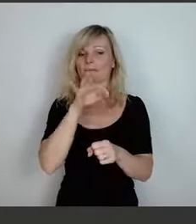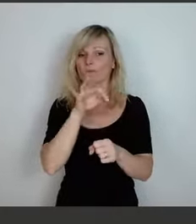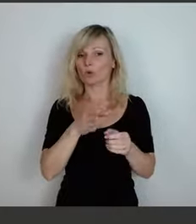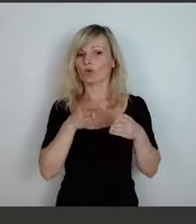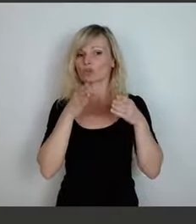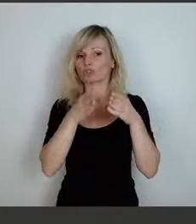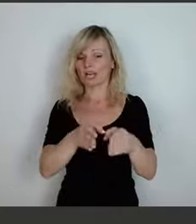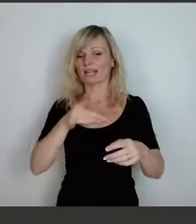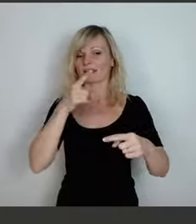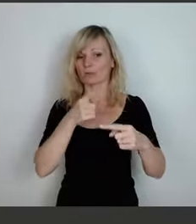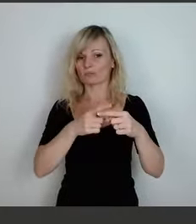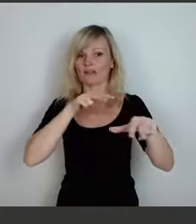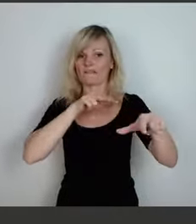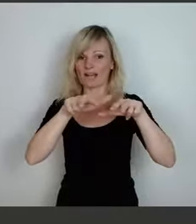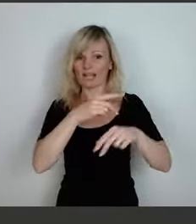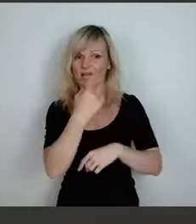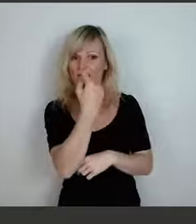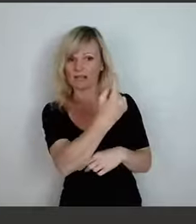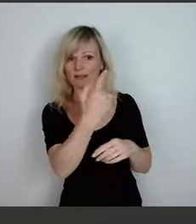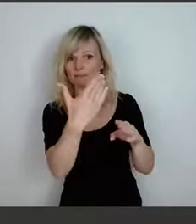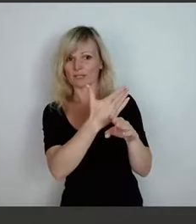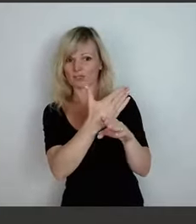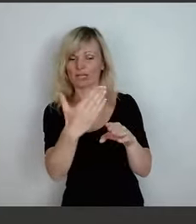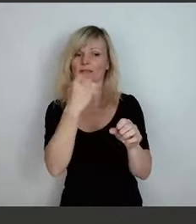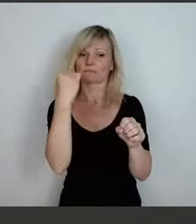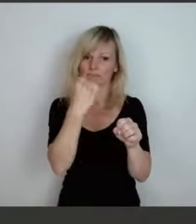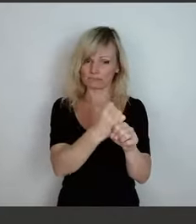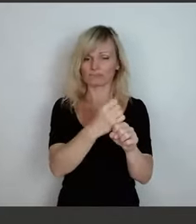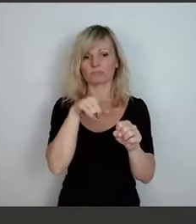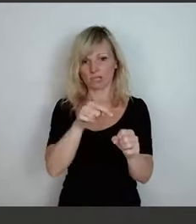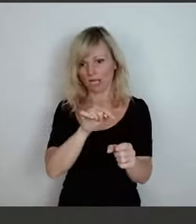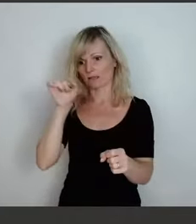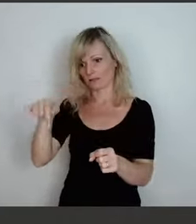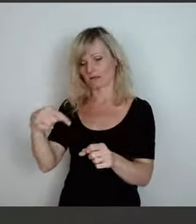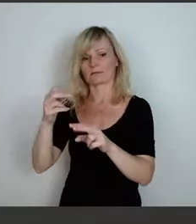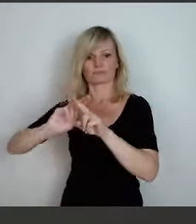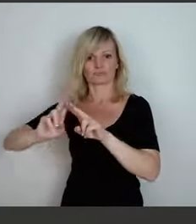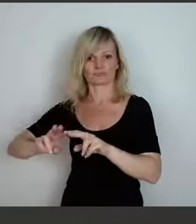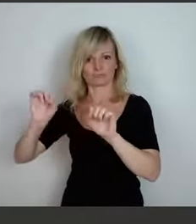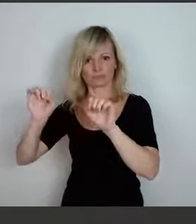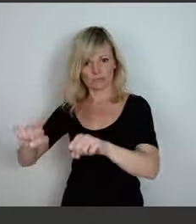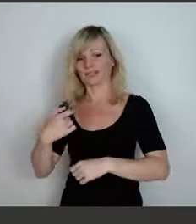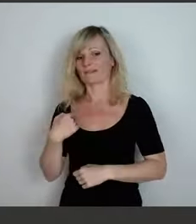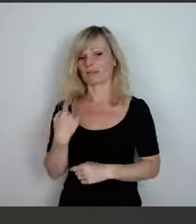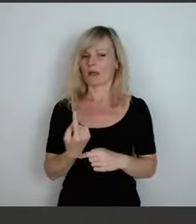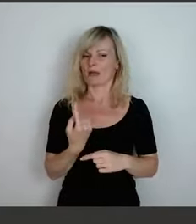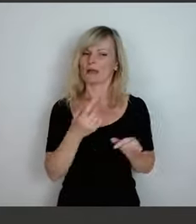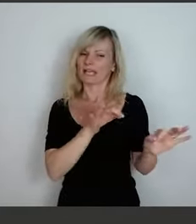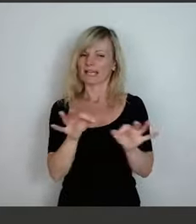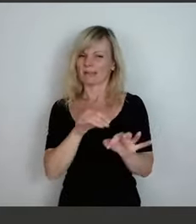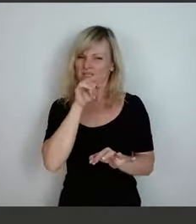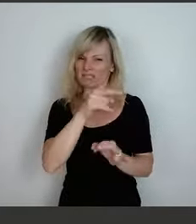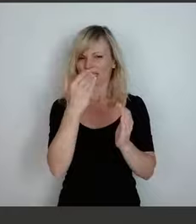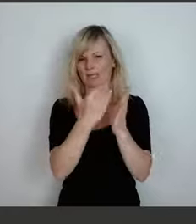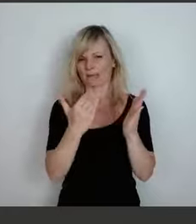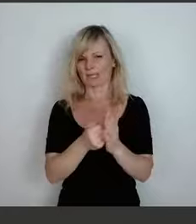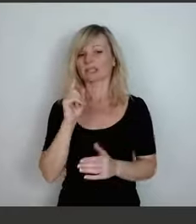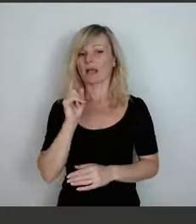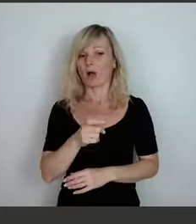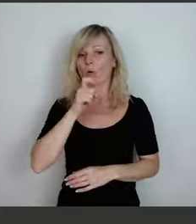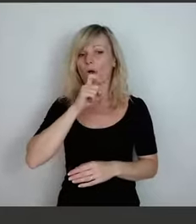erfolgen. Und wir werden dort regelmäßig vorstellig. Wir haben im Erzgebirgskreis, ich habe es dem Ministerpräsidenten vorhin wieder gesagt,